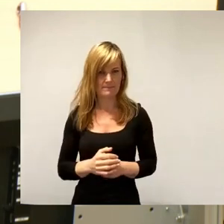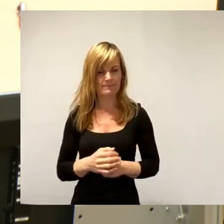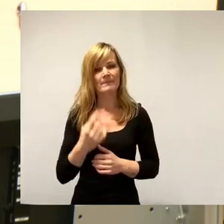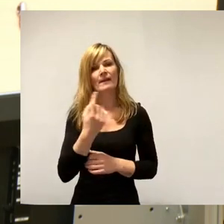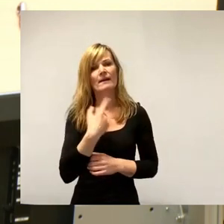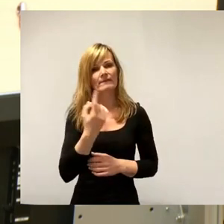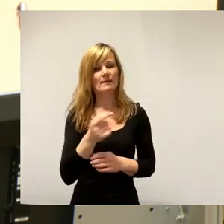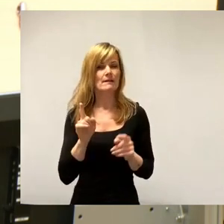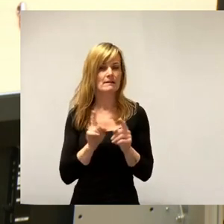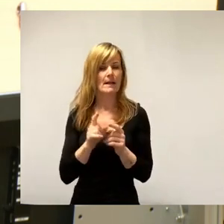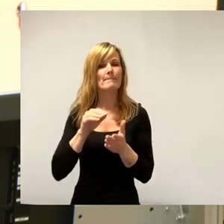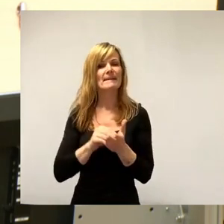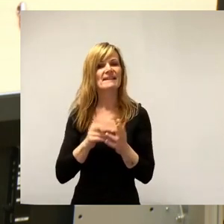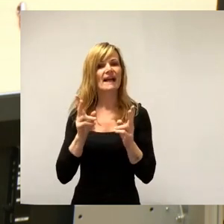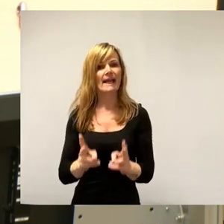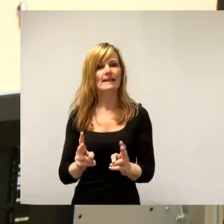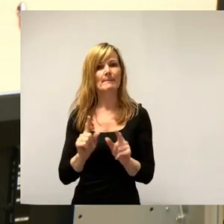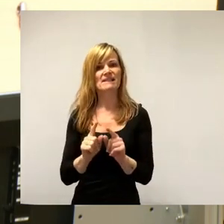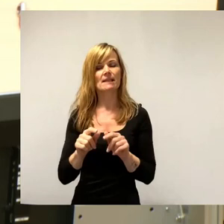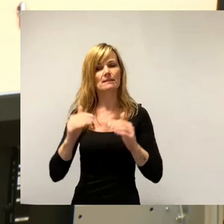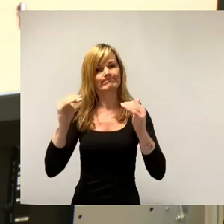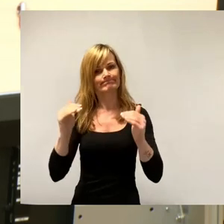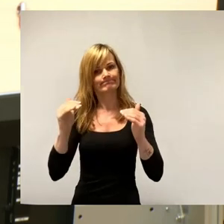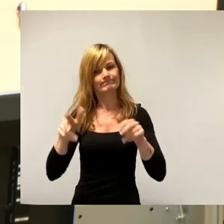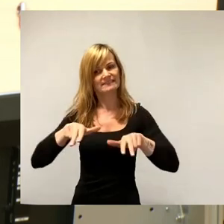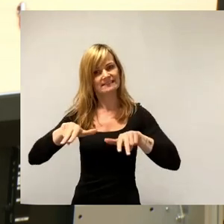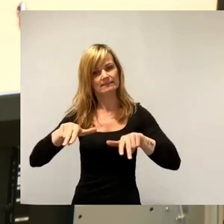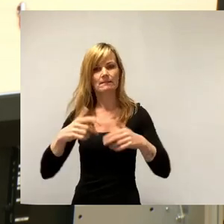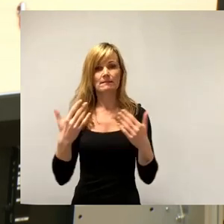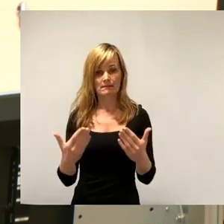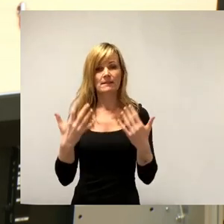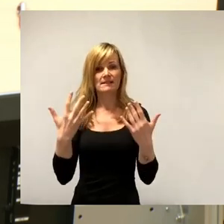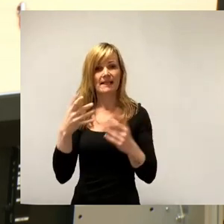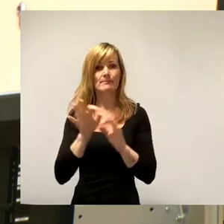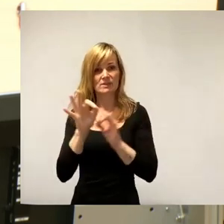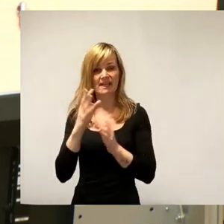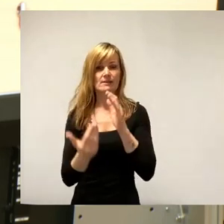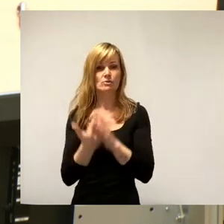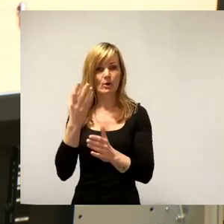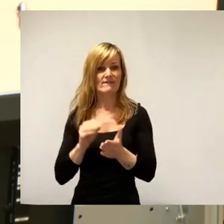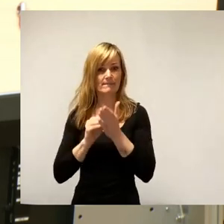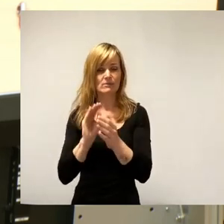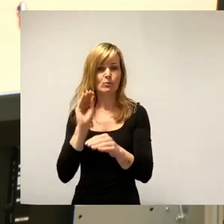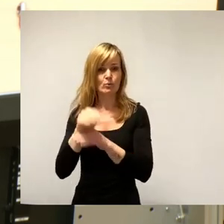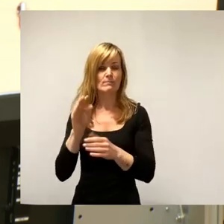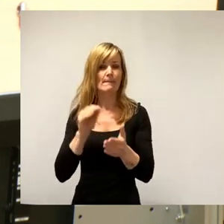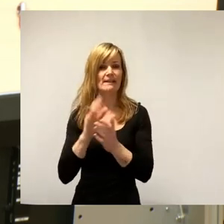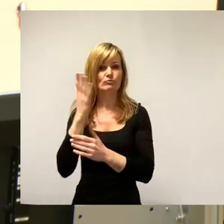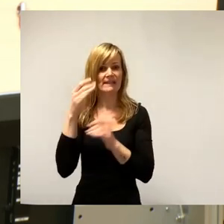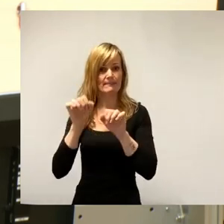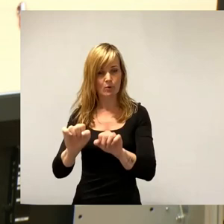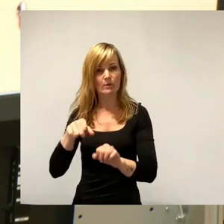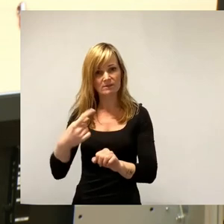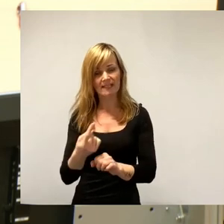dämpfendes Mietrecht. Da sind derzeit in Dresden 10% bei Neuvermietungen über dem Mietspiegel möglich und 15% alle drei Jahre